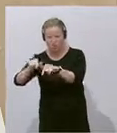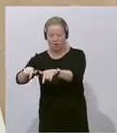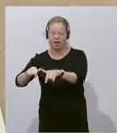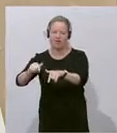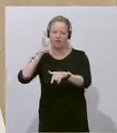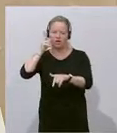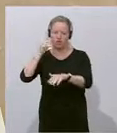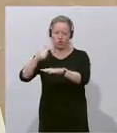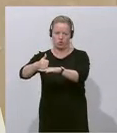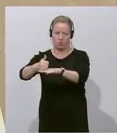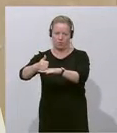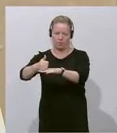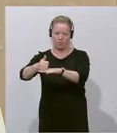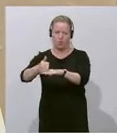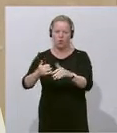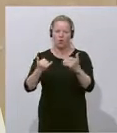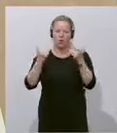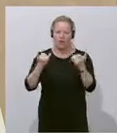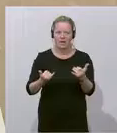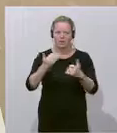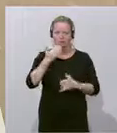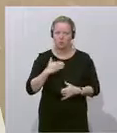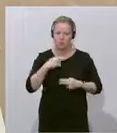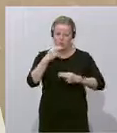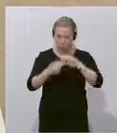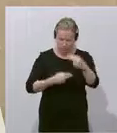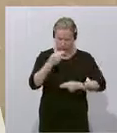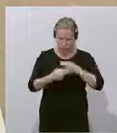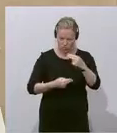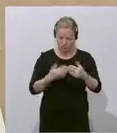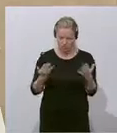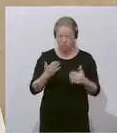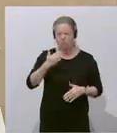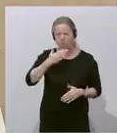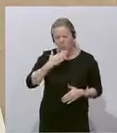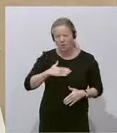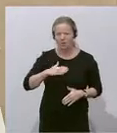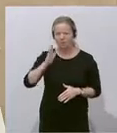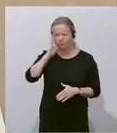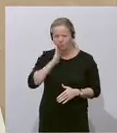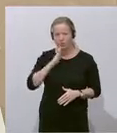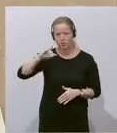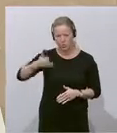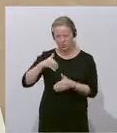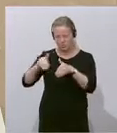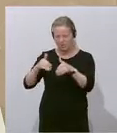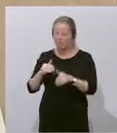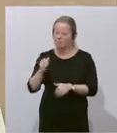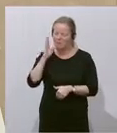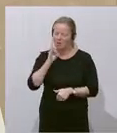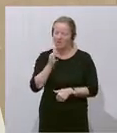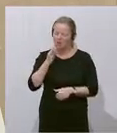Und jetzt muss Folgendes untersucht werden und ich ersuche Sie, Herr Justizminister, das möglichst genau zu tun.